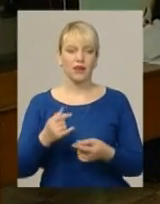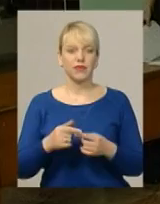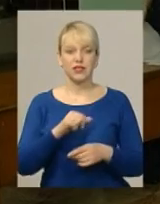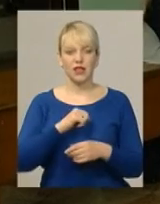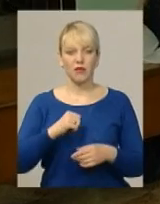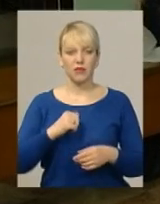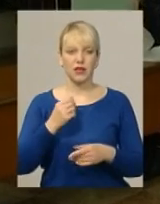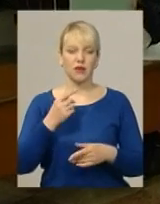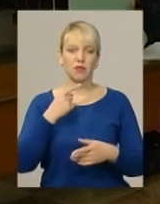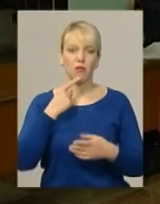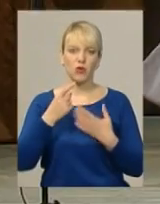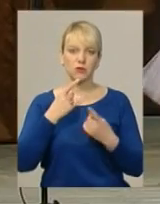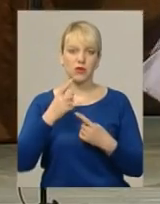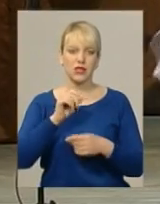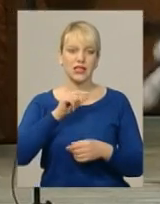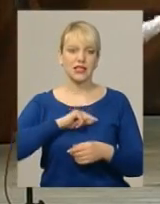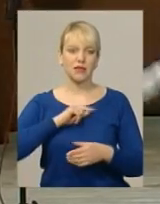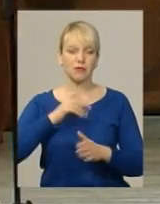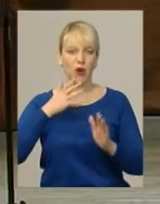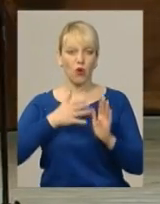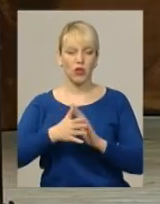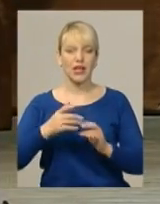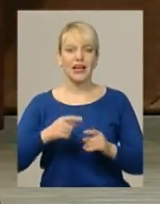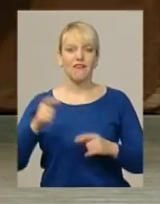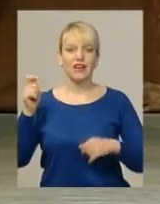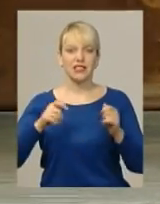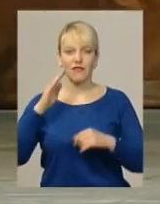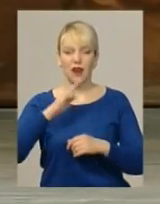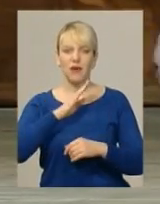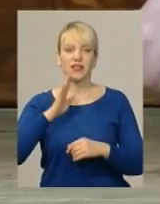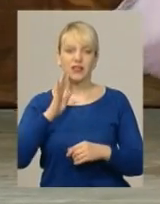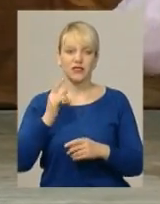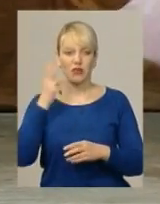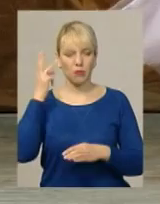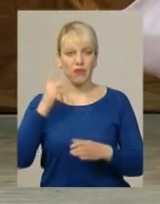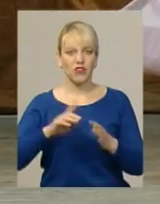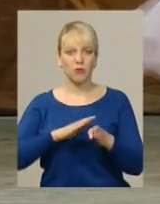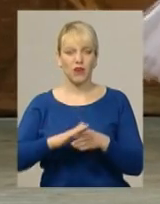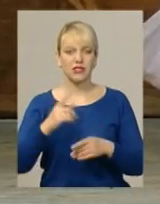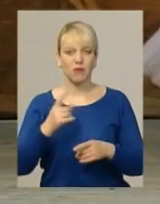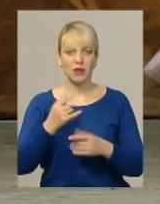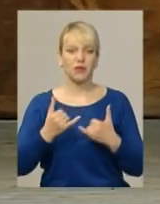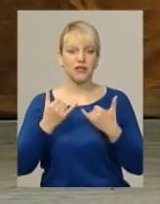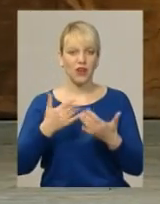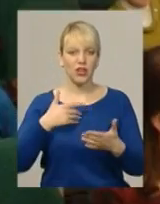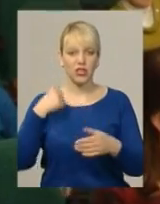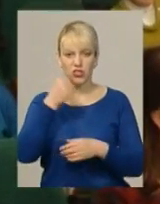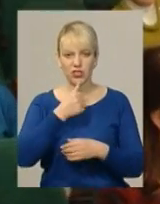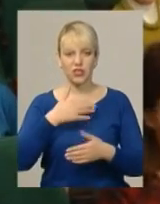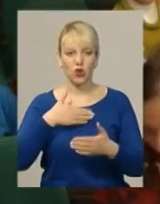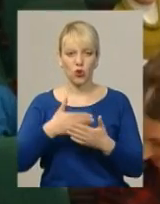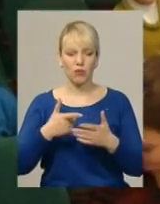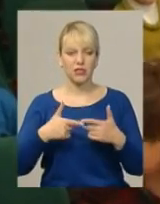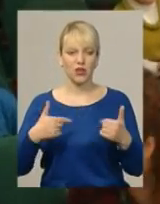поспілкуватися з психологами. Фестиваль батьківства «Світанок» у Хмельницькому відбувається вперше та присвячується річниці громадської організації з